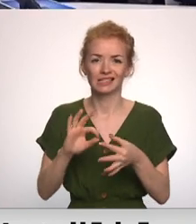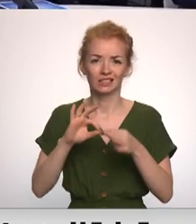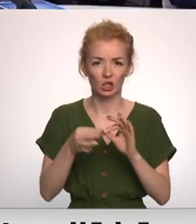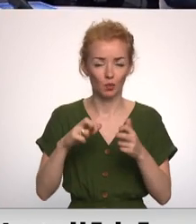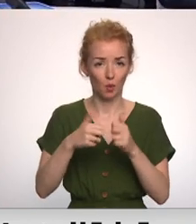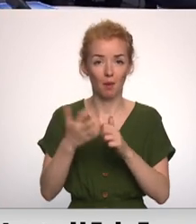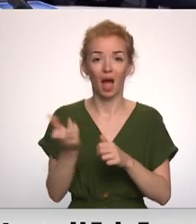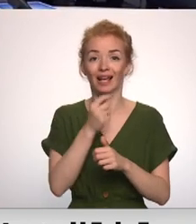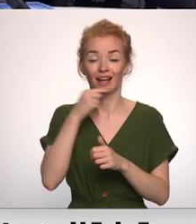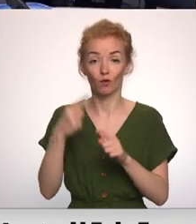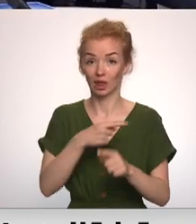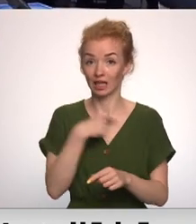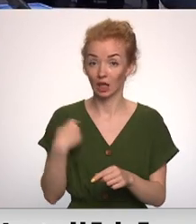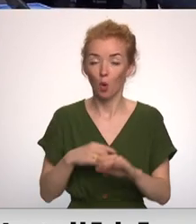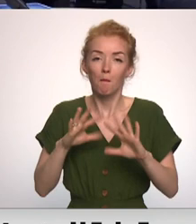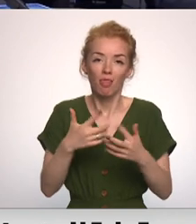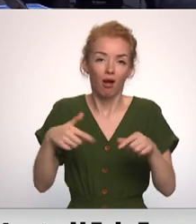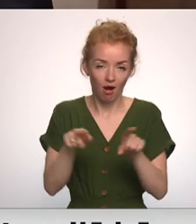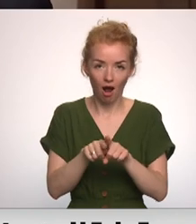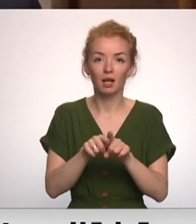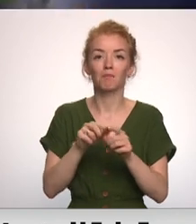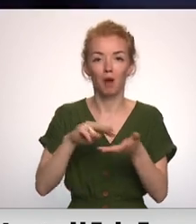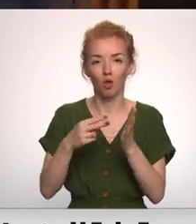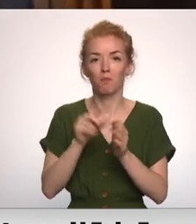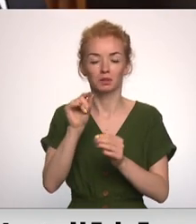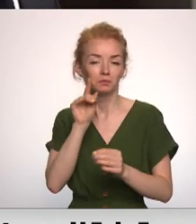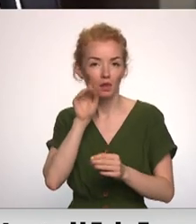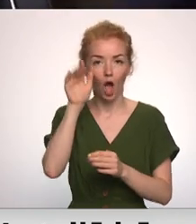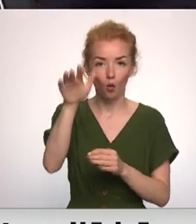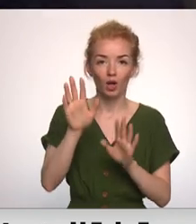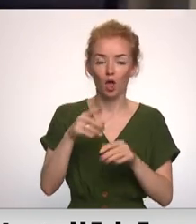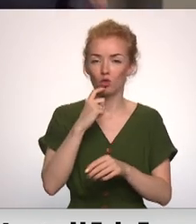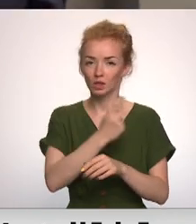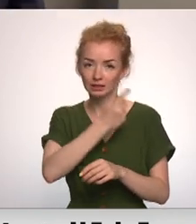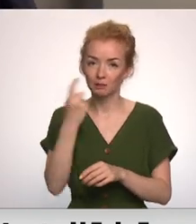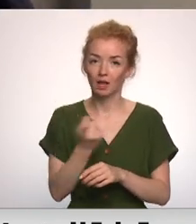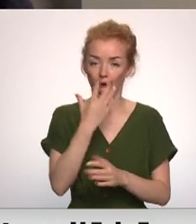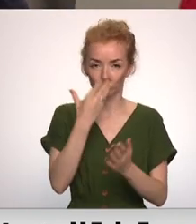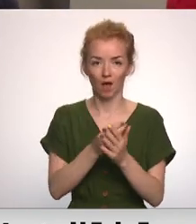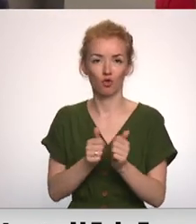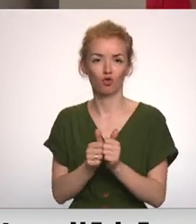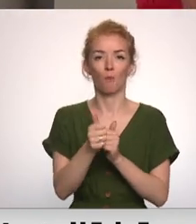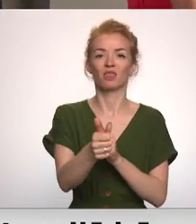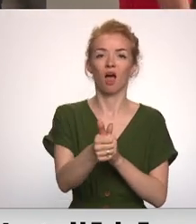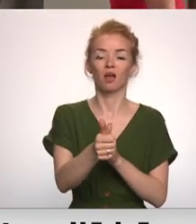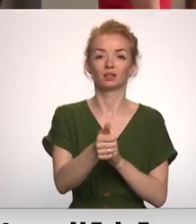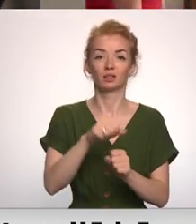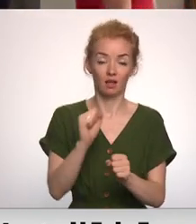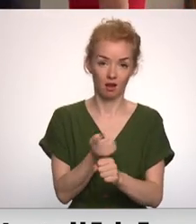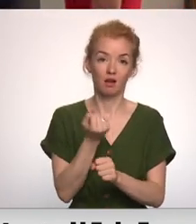ar Krieviju un Ķīnu, bet arī vērsis skatu mazliet tālākā nākotnē, lai tad stiprinātu savi dominanci ne tikai konvencionālo